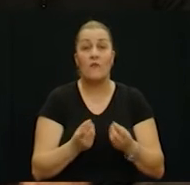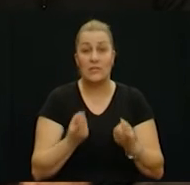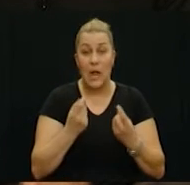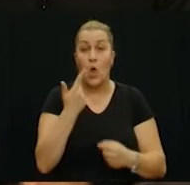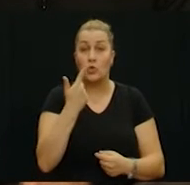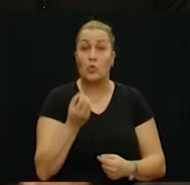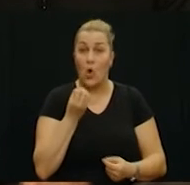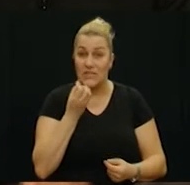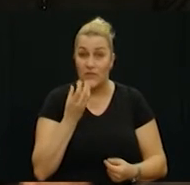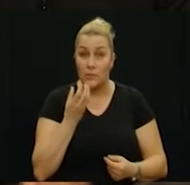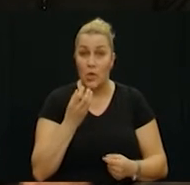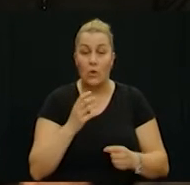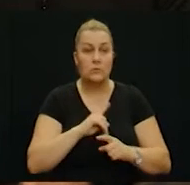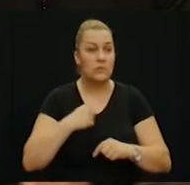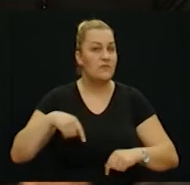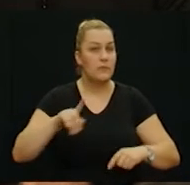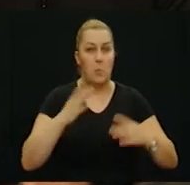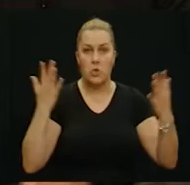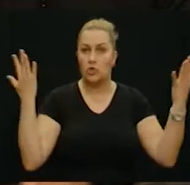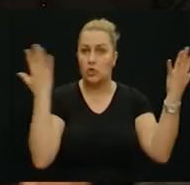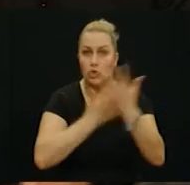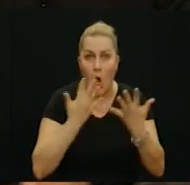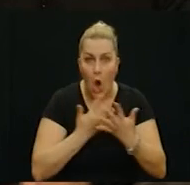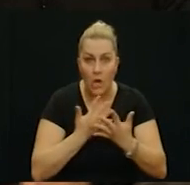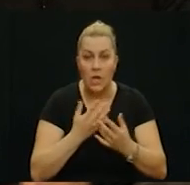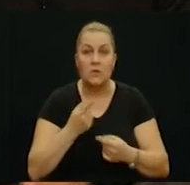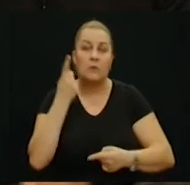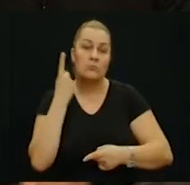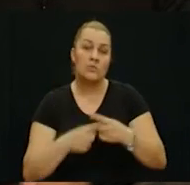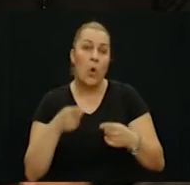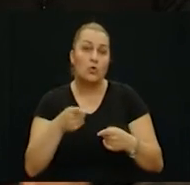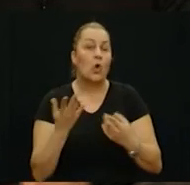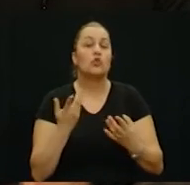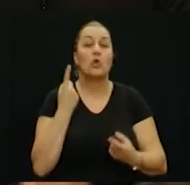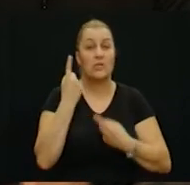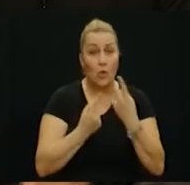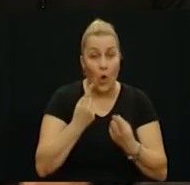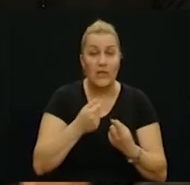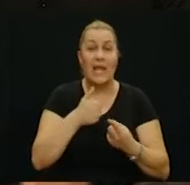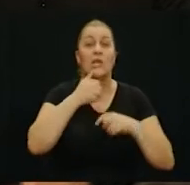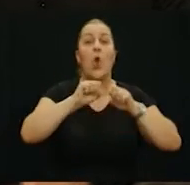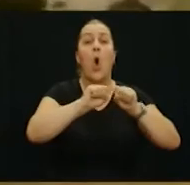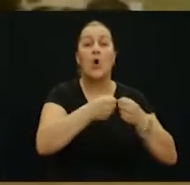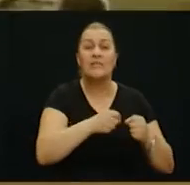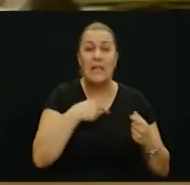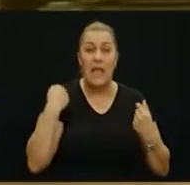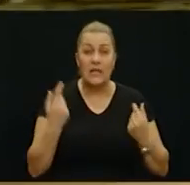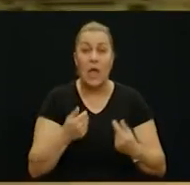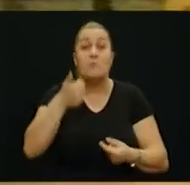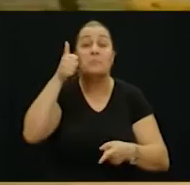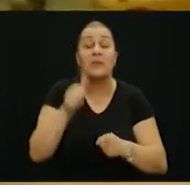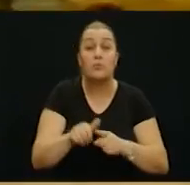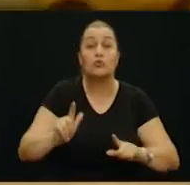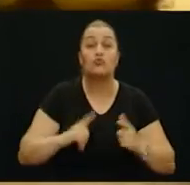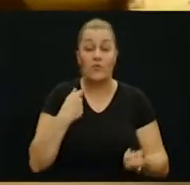drugoga svimnja, sve je apsolutno šokirao. Šokirao nas je izbog svega toga što se dogodilo, izbog ozljeda koje smo